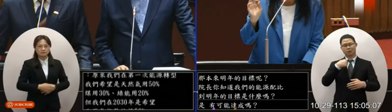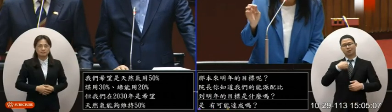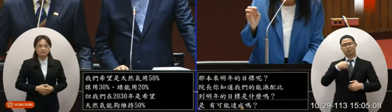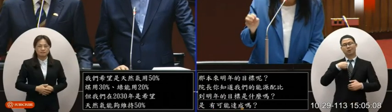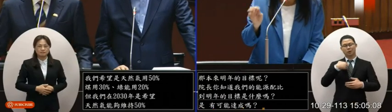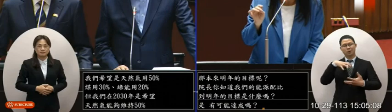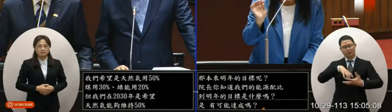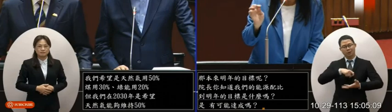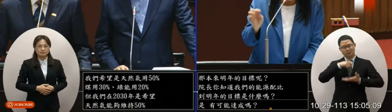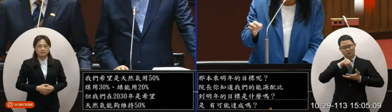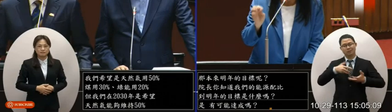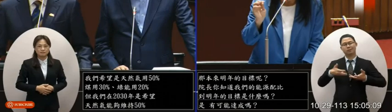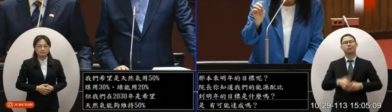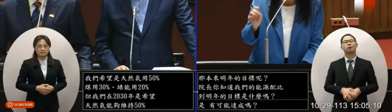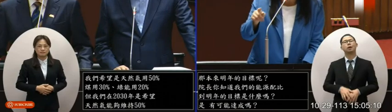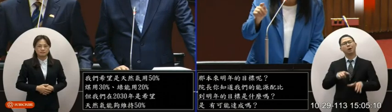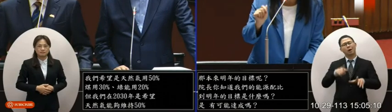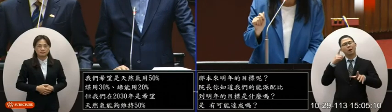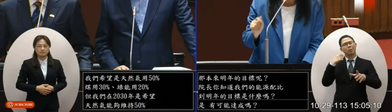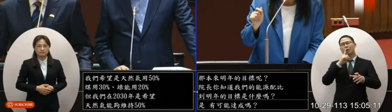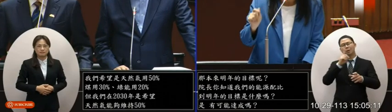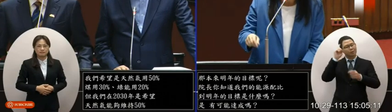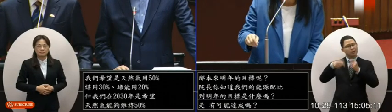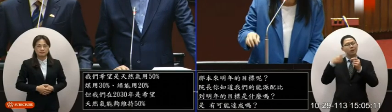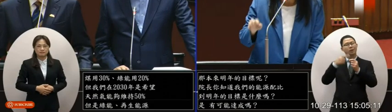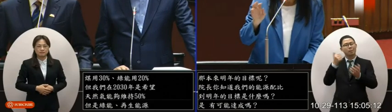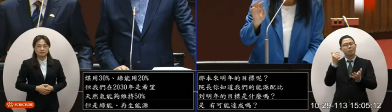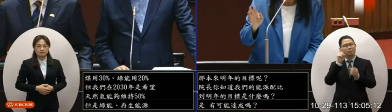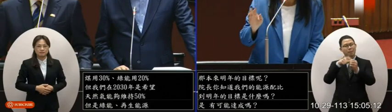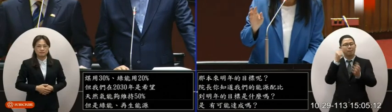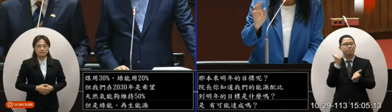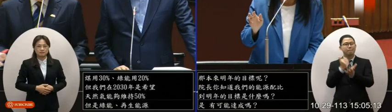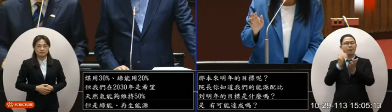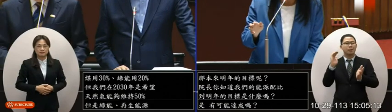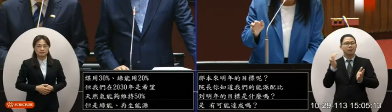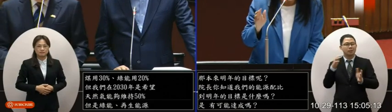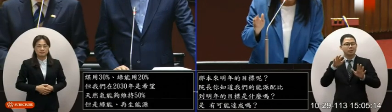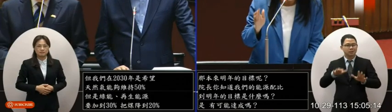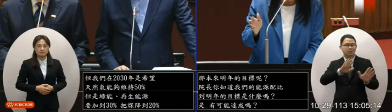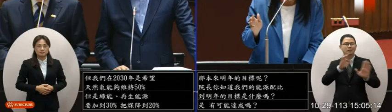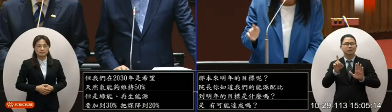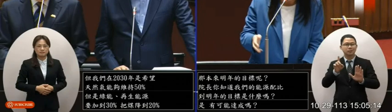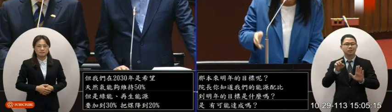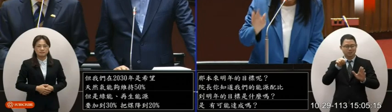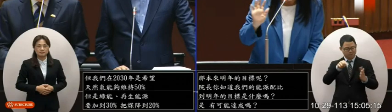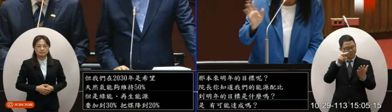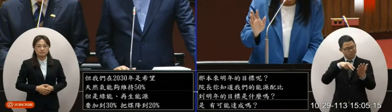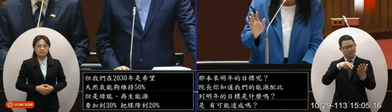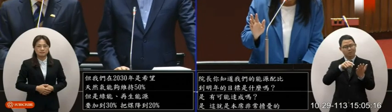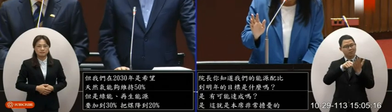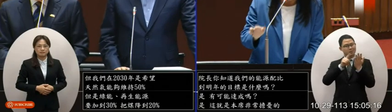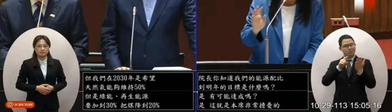非常擔憂的因為本來呢說明年要達成但是呢非常明顯的已經告訴我們說